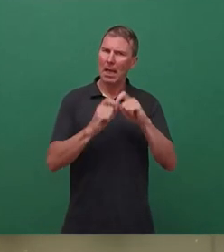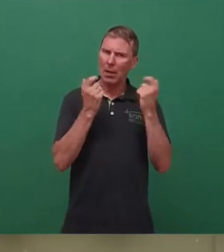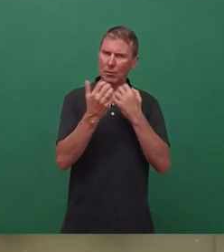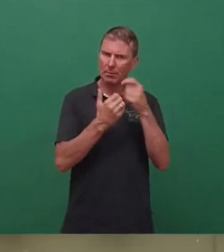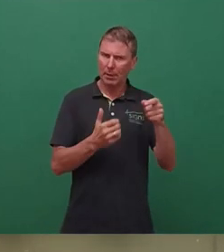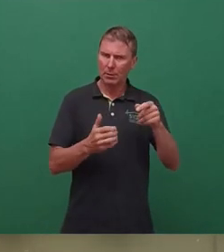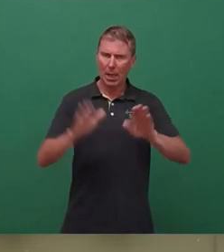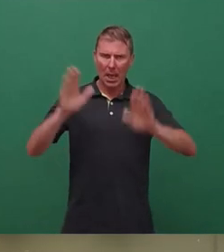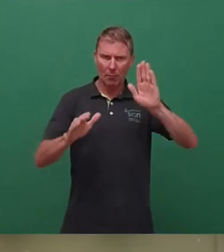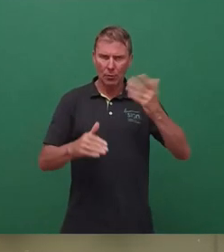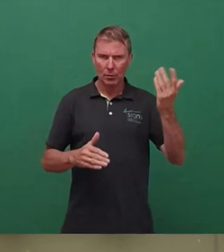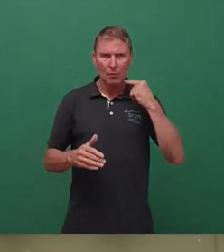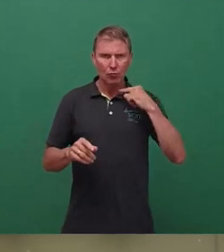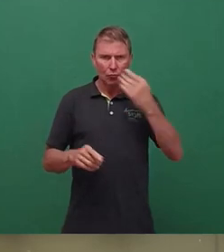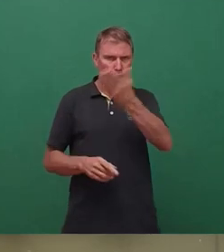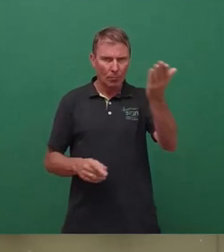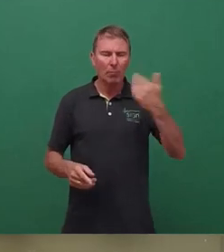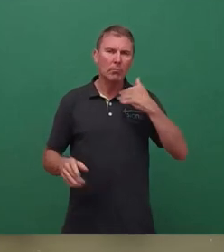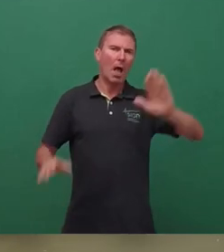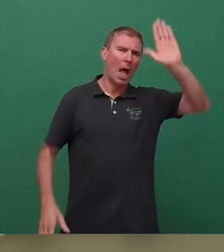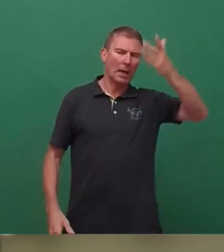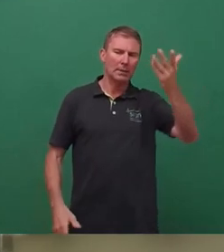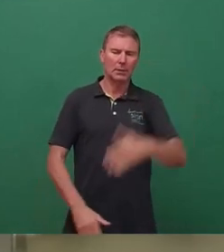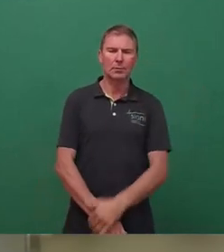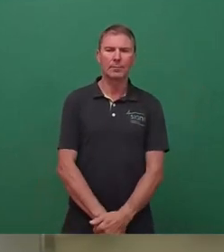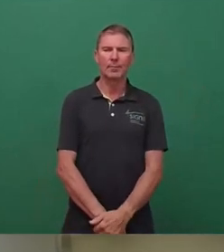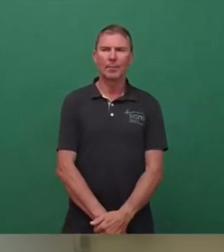Abstimmung stellen. den zustimmen möchte, den bitte ich jetzt um das Stimmzeichen.